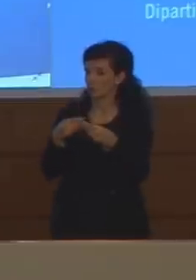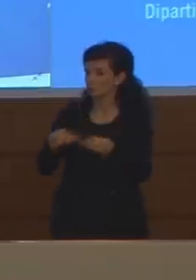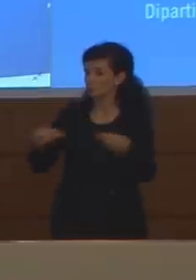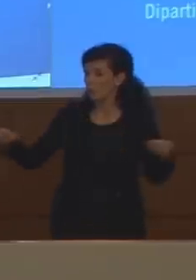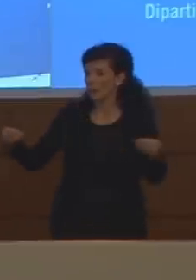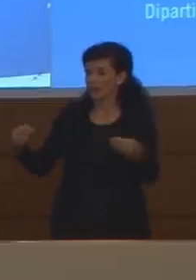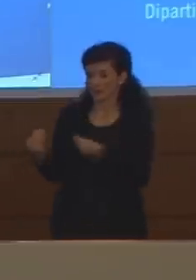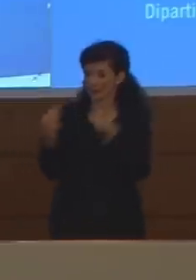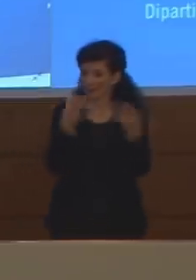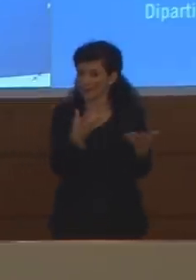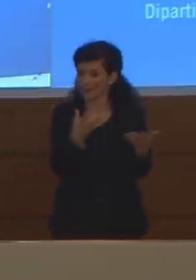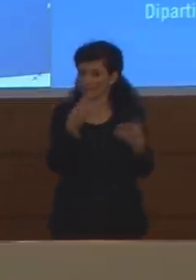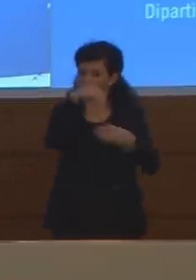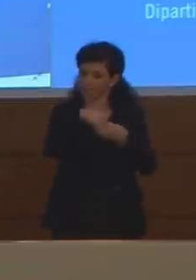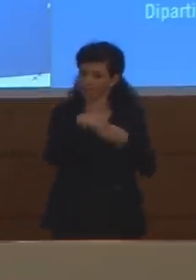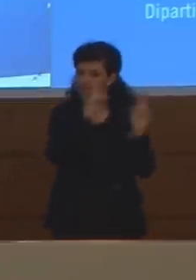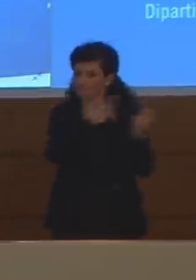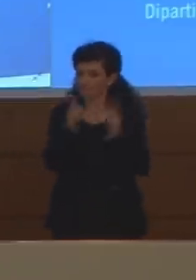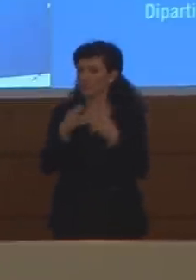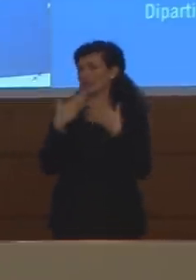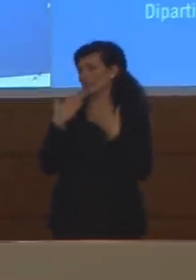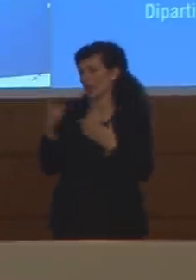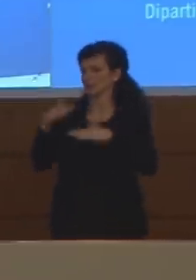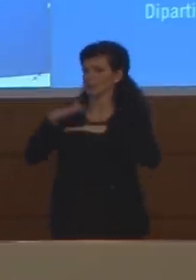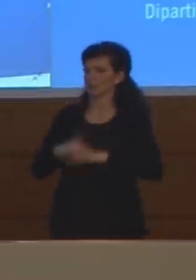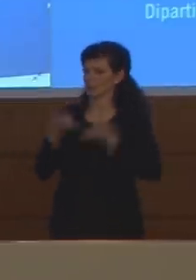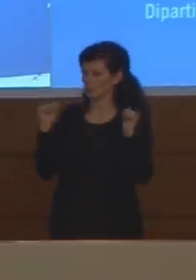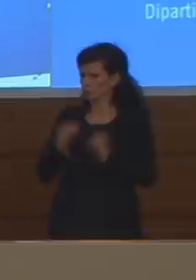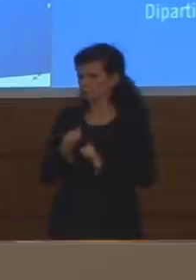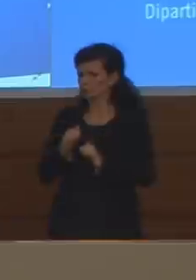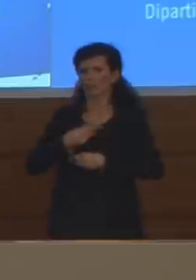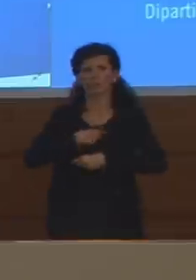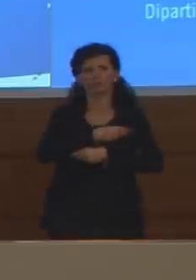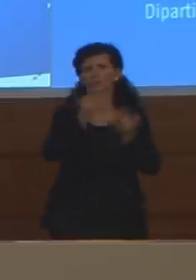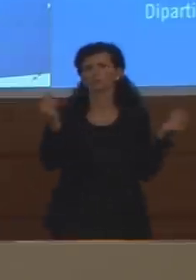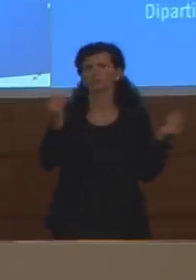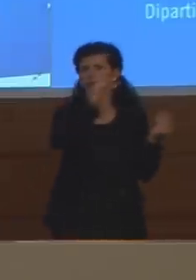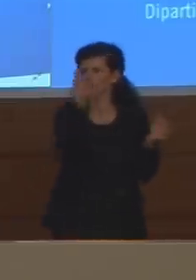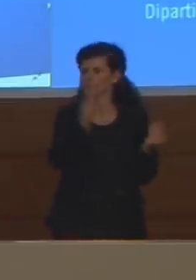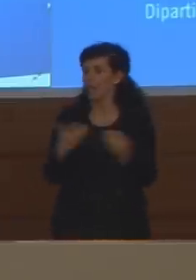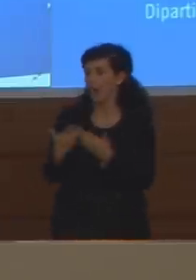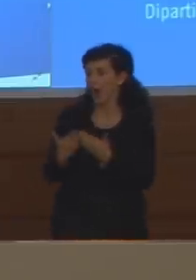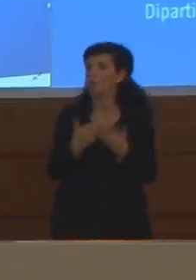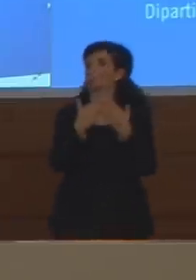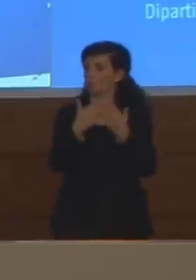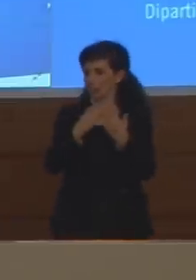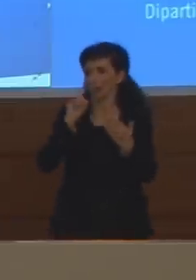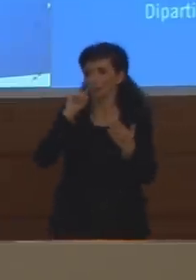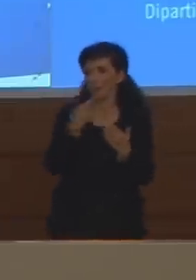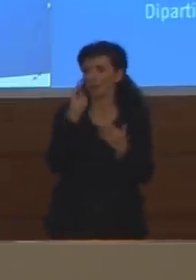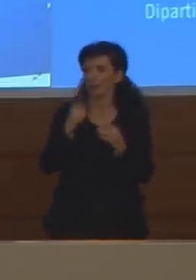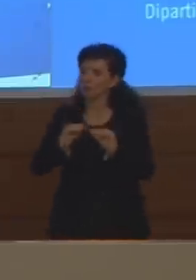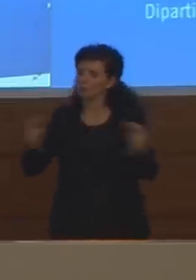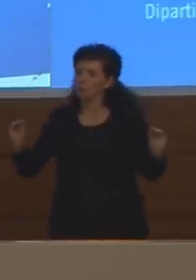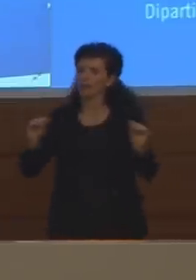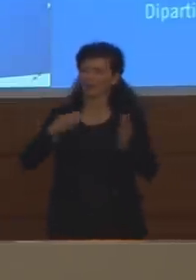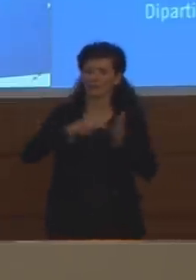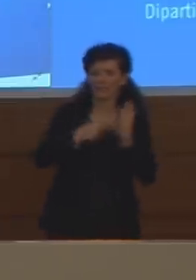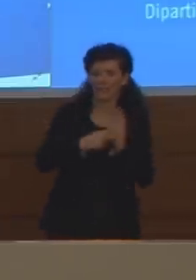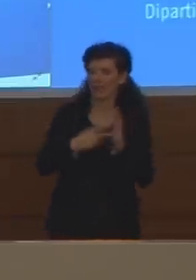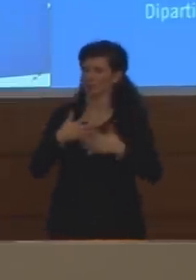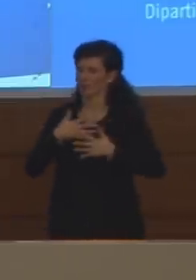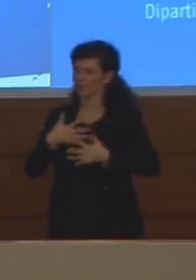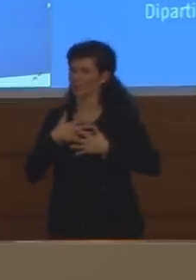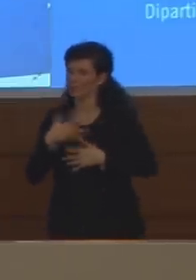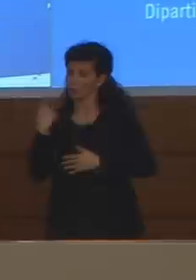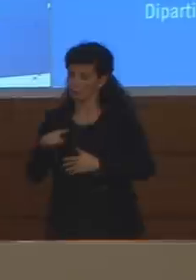anche dalla protezione civile, non soltanto, ma ovviamente i mezzi proprio, tecnici, i ventilatori. Cioè